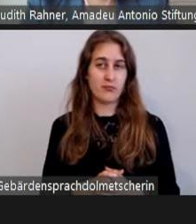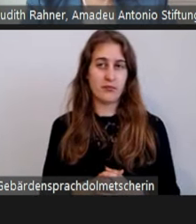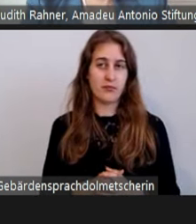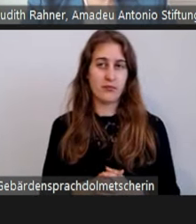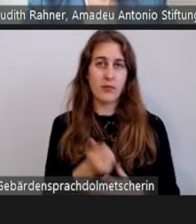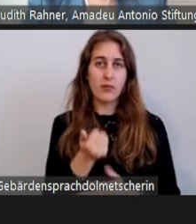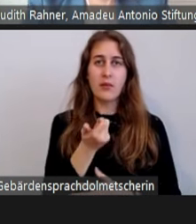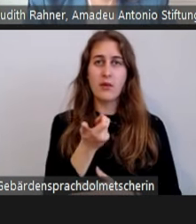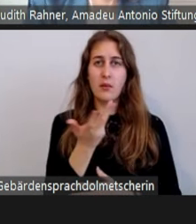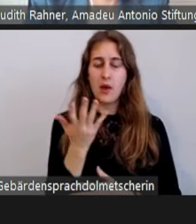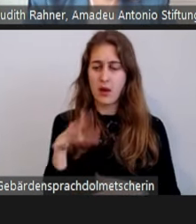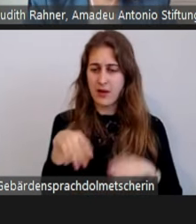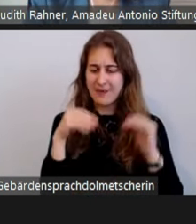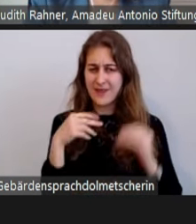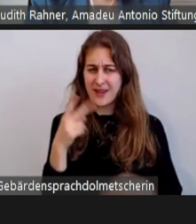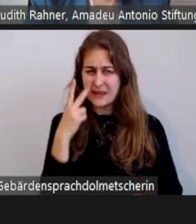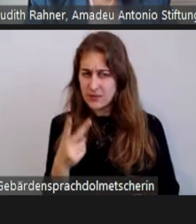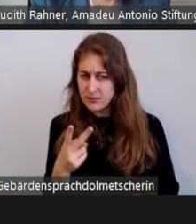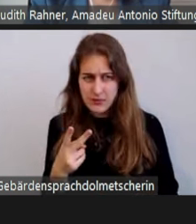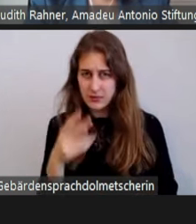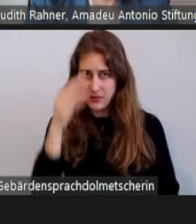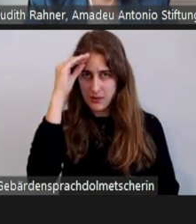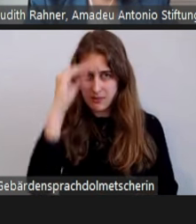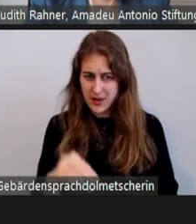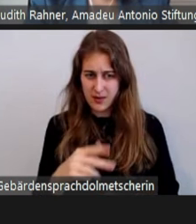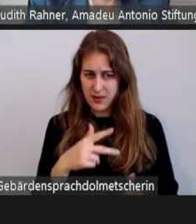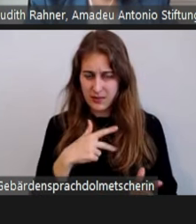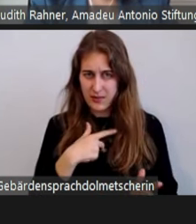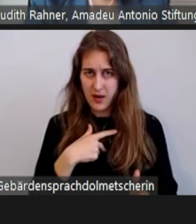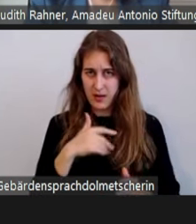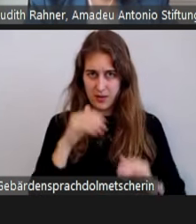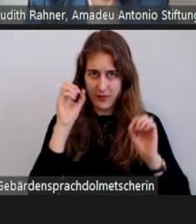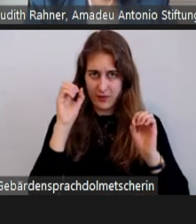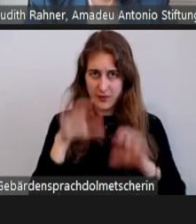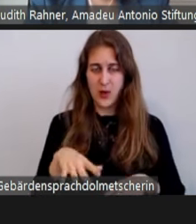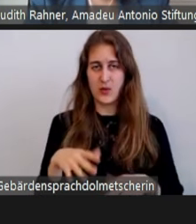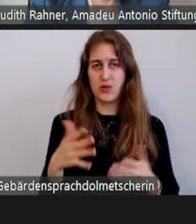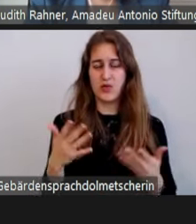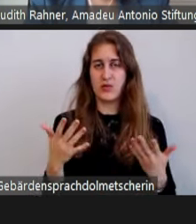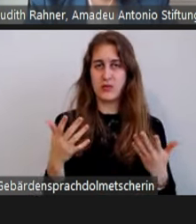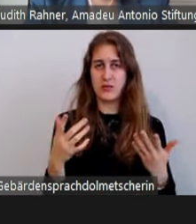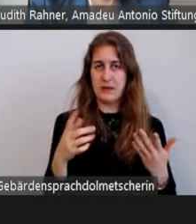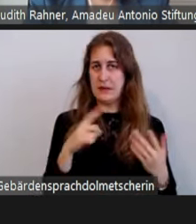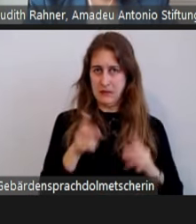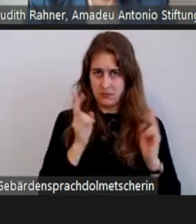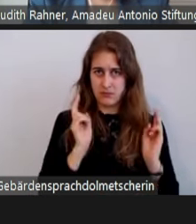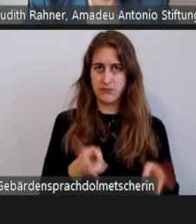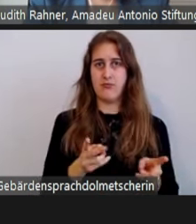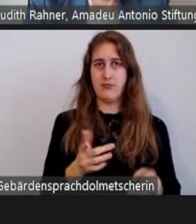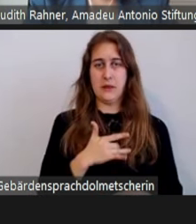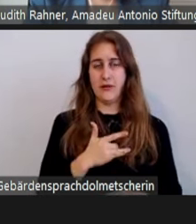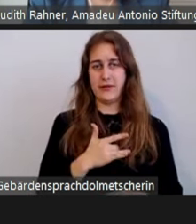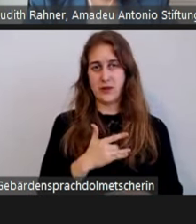Falschmeldungen oder auch missbräuchliche Nutzung kategorisieren mussten. Wir haben für das Jahr